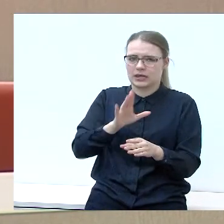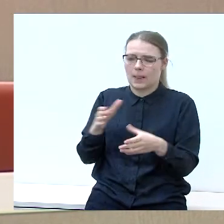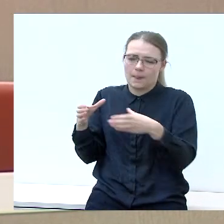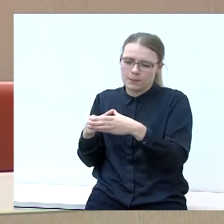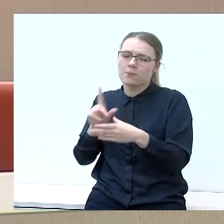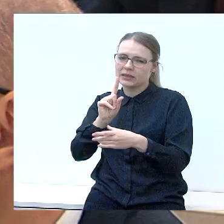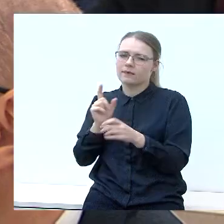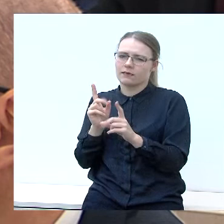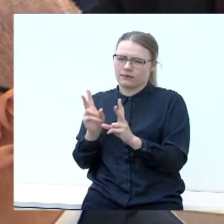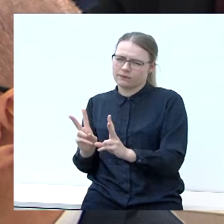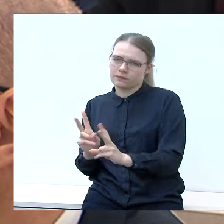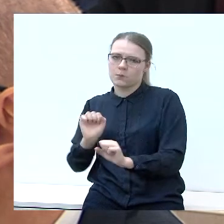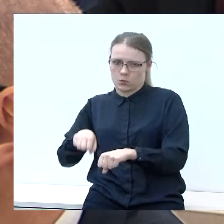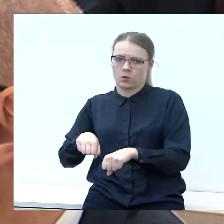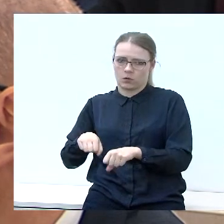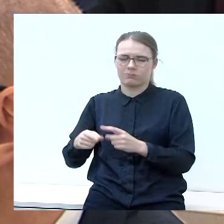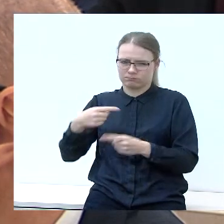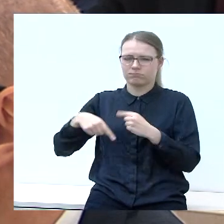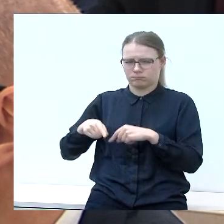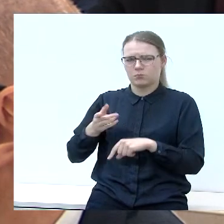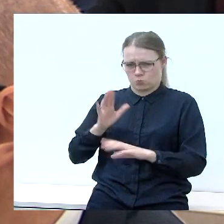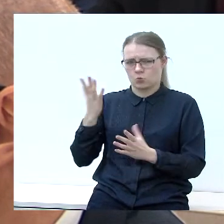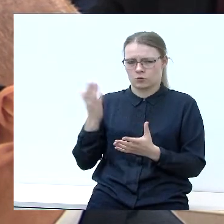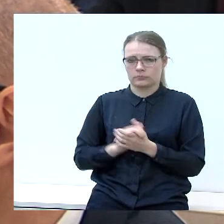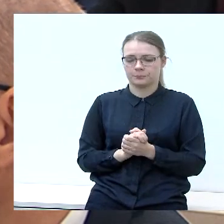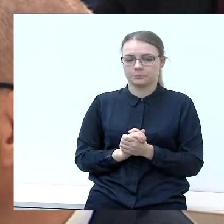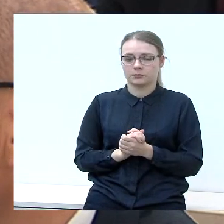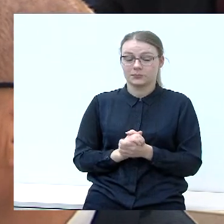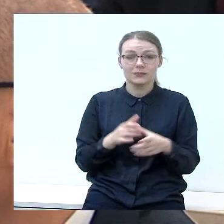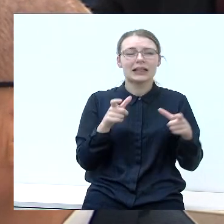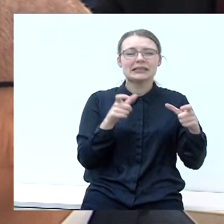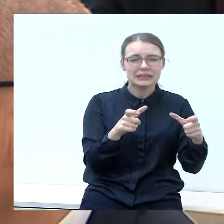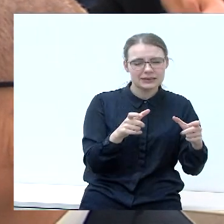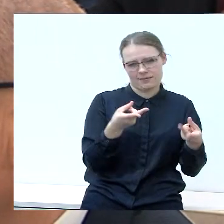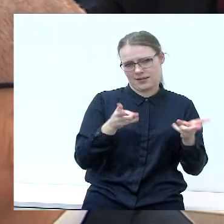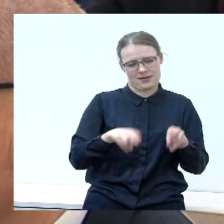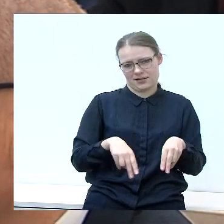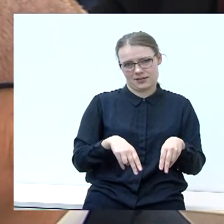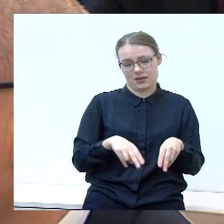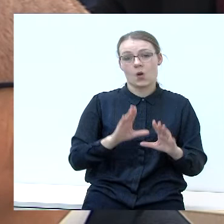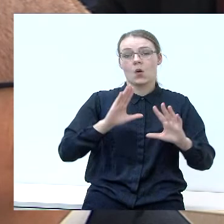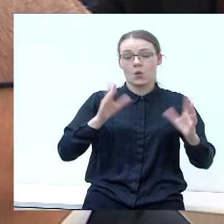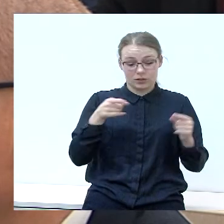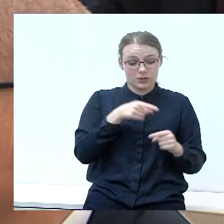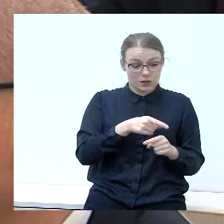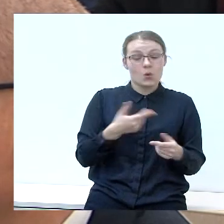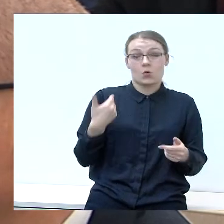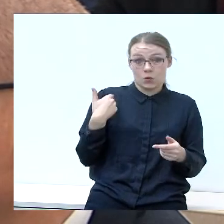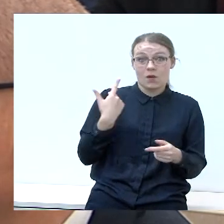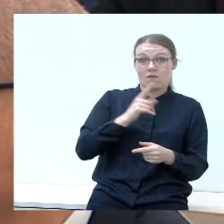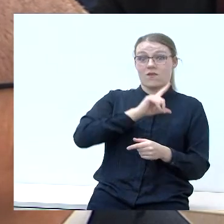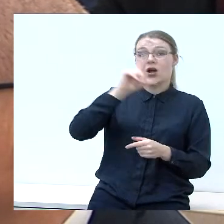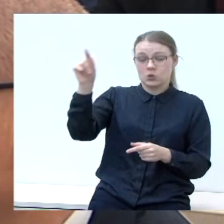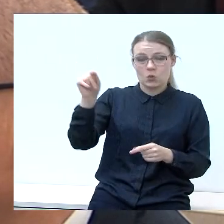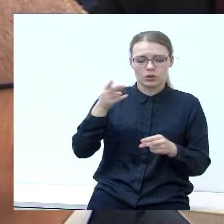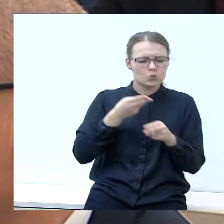Marijos. Aš galvoju, kad nieko nereikia laikyti iš tikrųjų, nes jeigu žmogus nori plaukti į platesnis vandenį, jiems nereikia